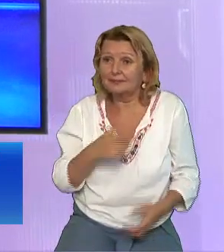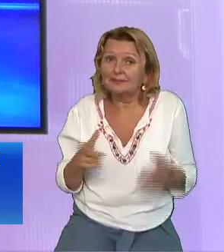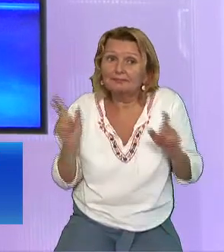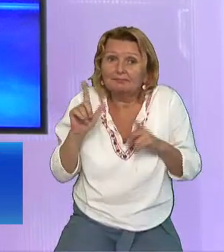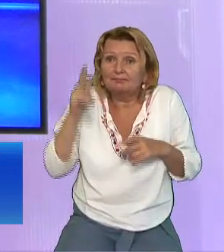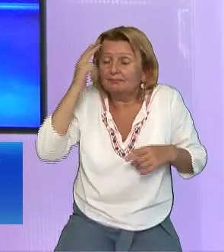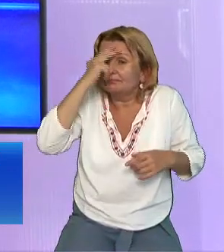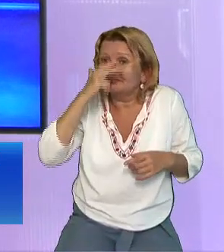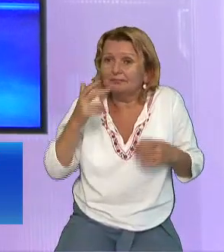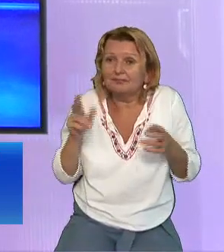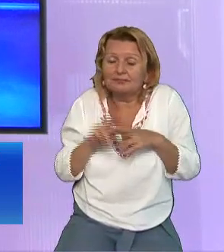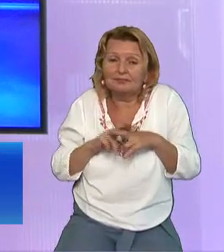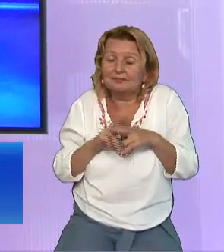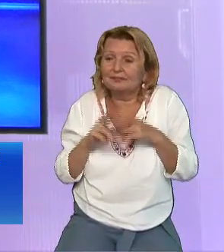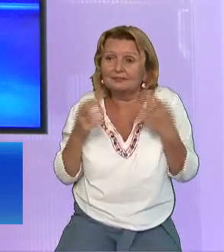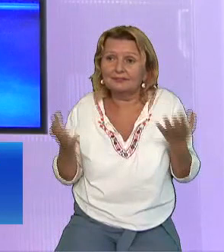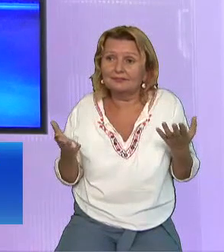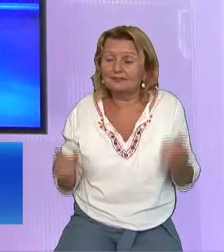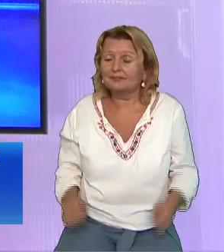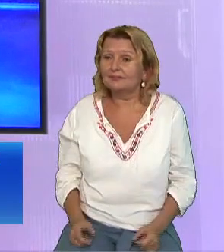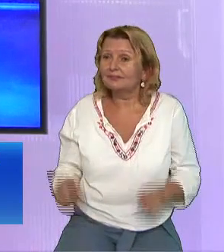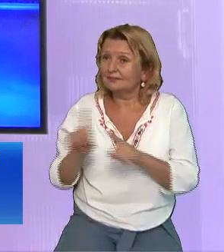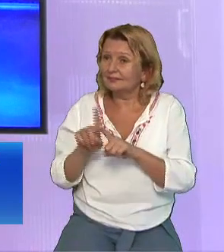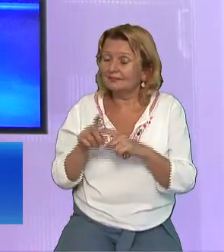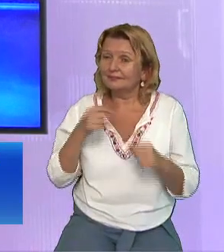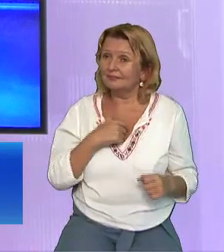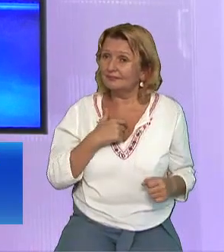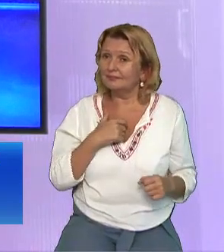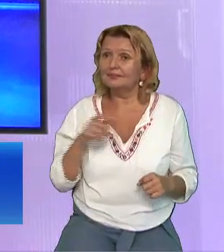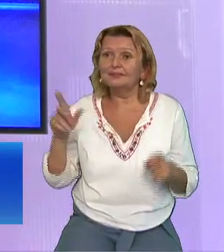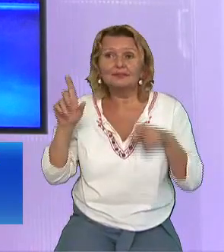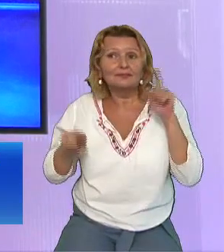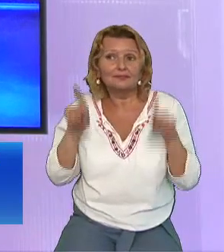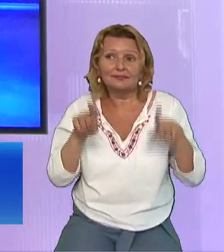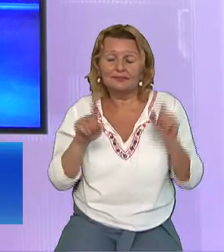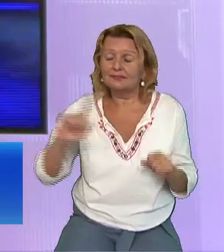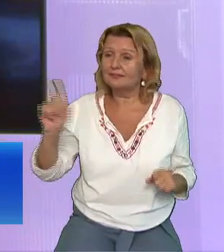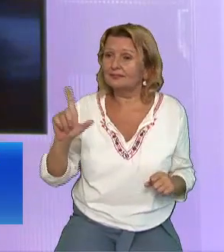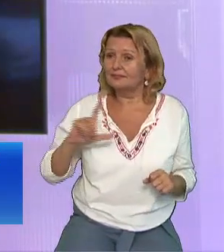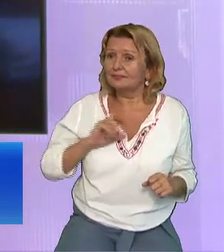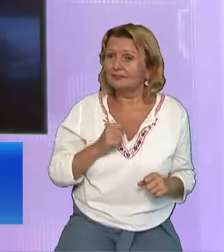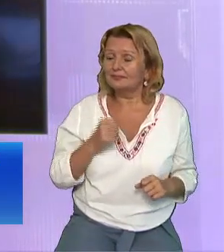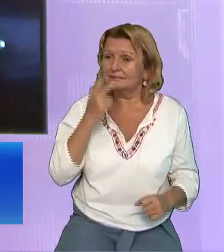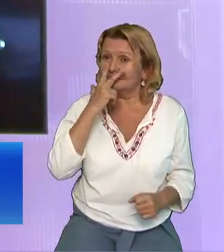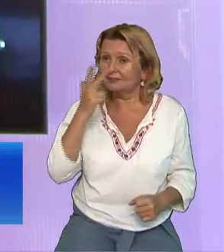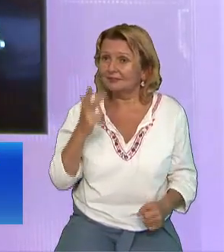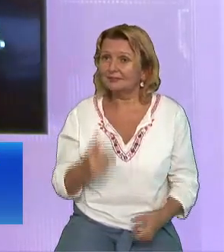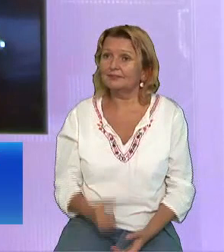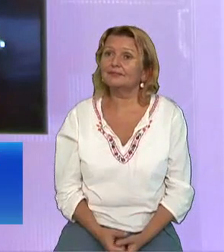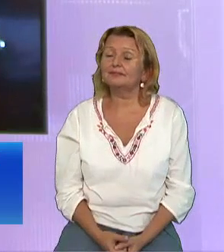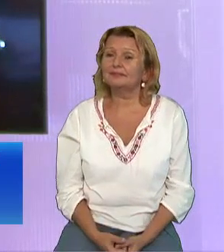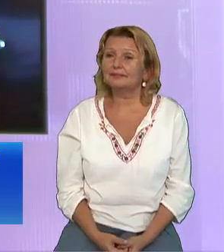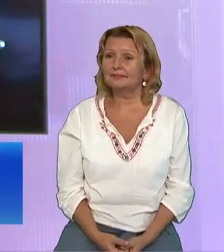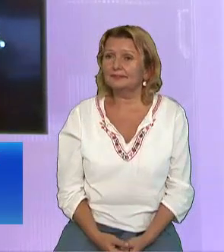Iisus merge cu noi El merge lângă noi Știți cu toții probabil Acea